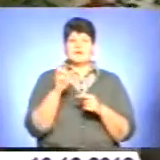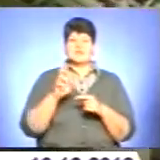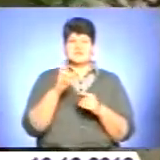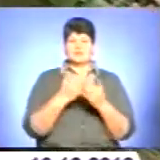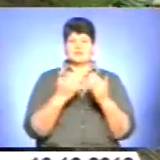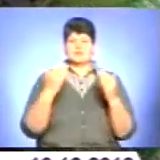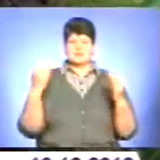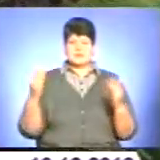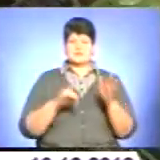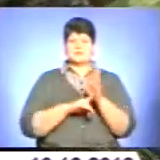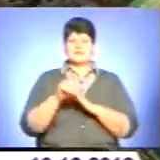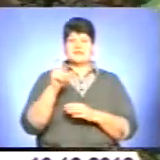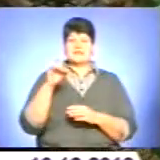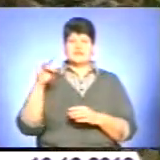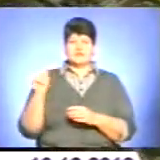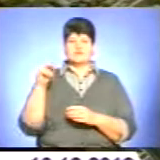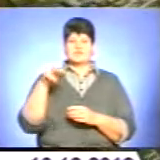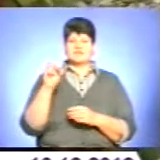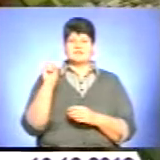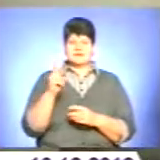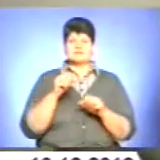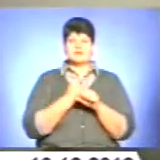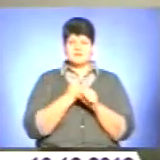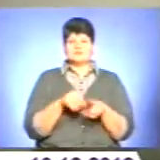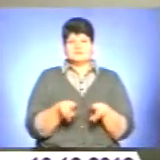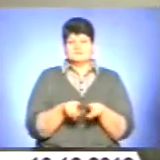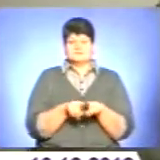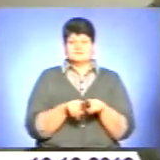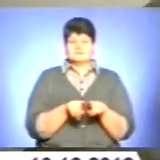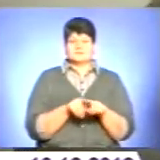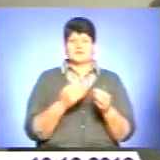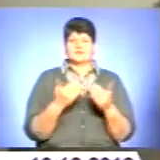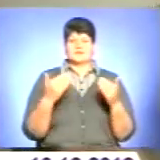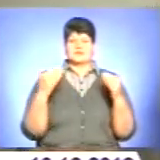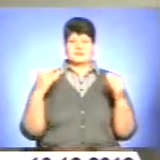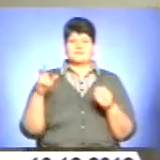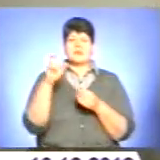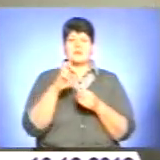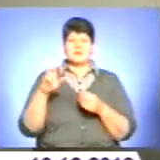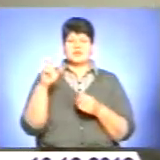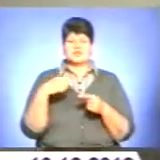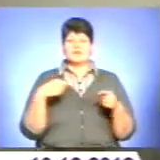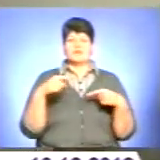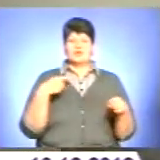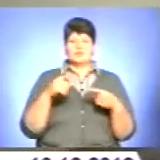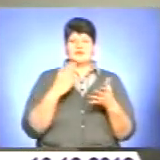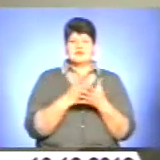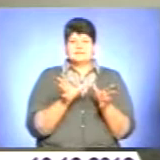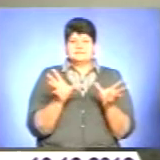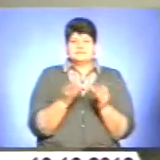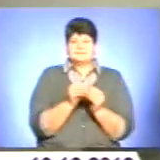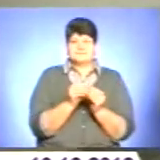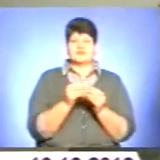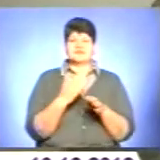старту Євро-2012 діяла схожа виставка. Бережани і футбол не віддівні. В частині футболу Тернопіля є відповідна